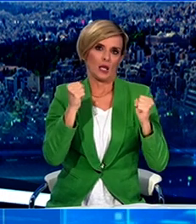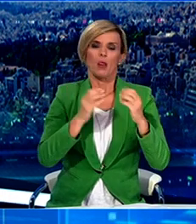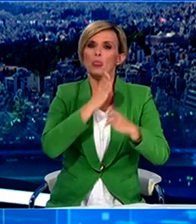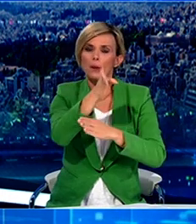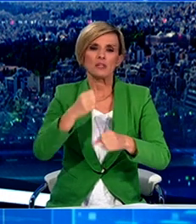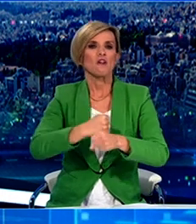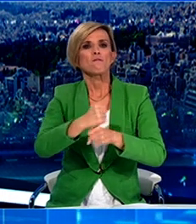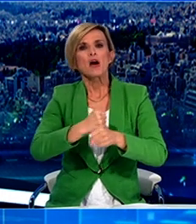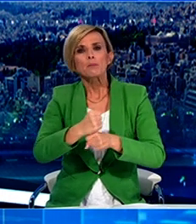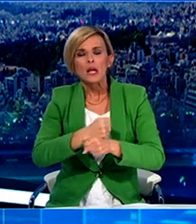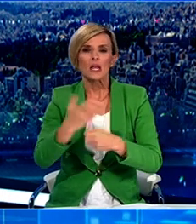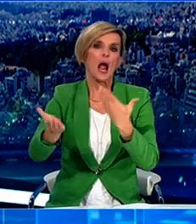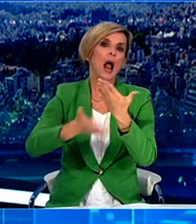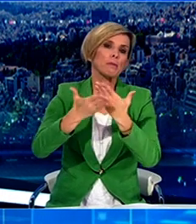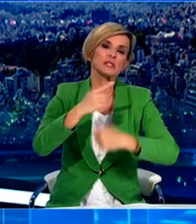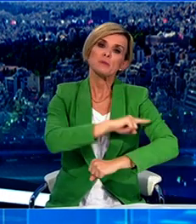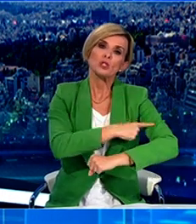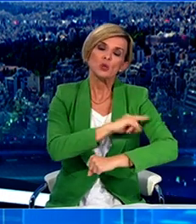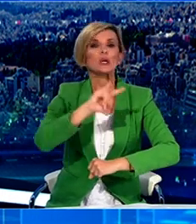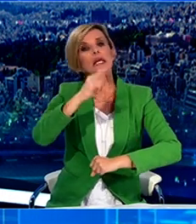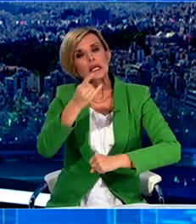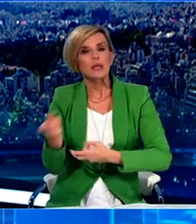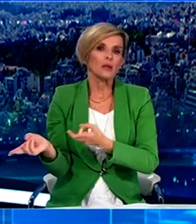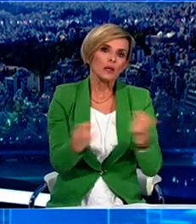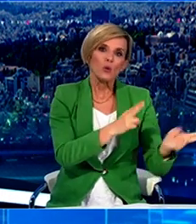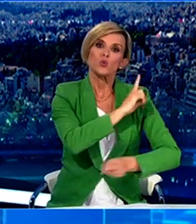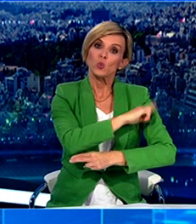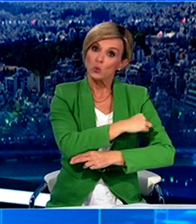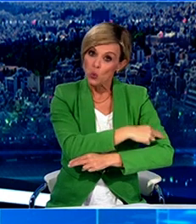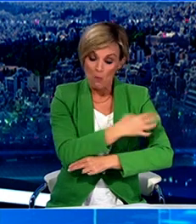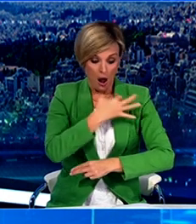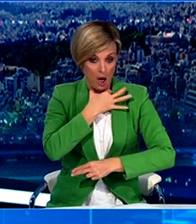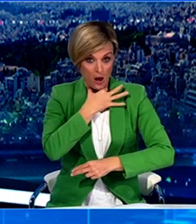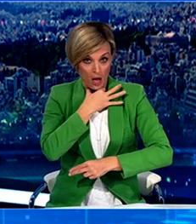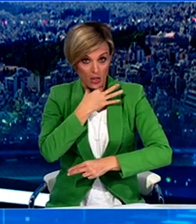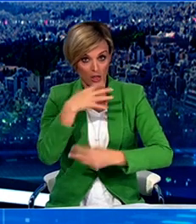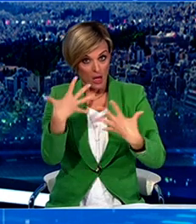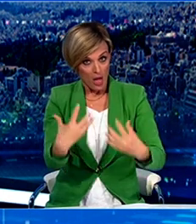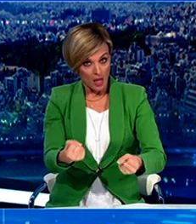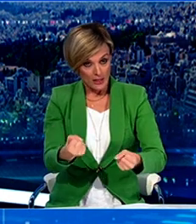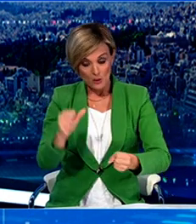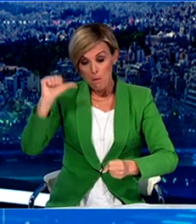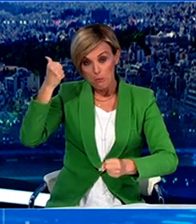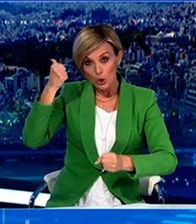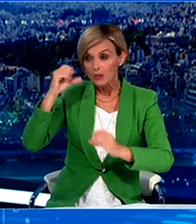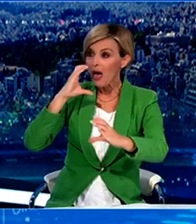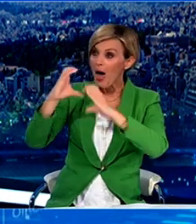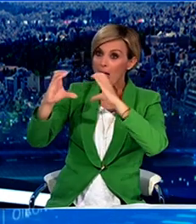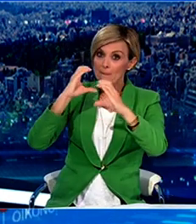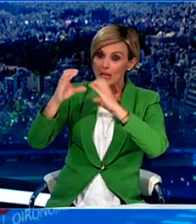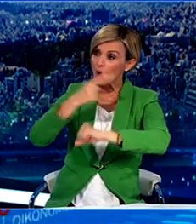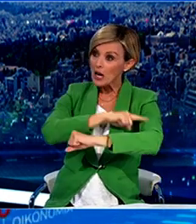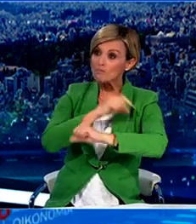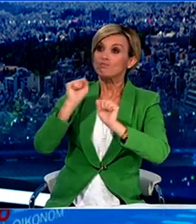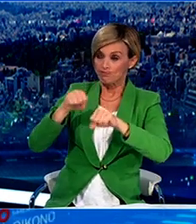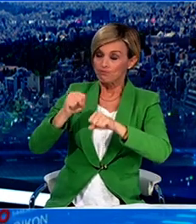φαρμακείο, επίσκεψη στον γιατρό ή μετάβαση στο νοσοκομείο ή κέντρο υγείας, εφόσον αυτό συνιστάται μετά από σχετική επικοινωνία. Σε αυτή την